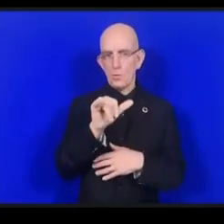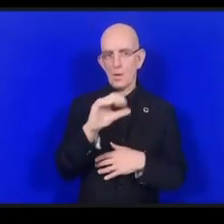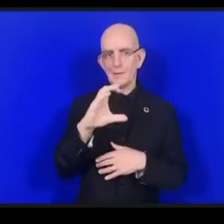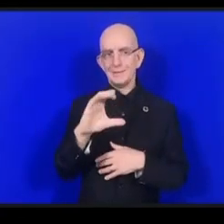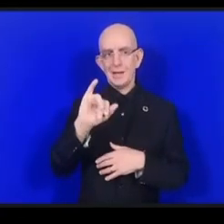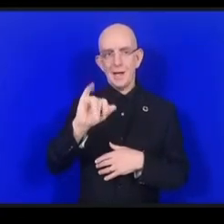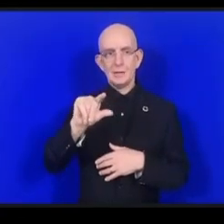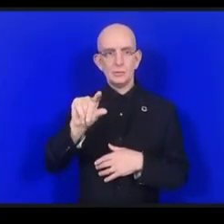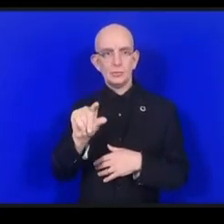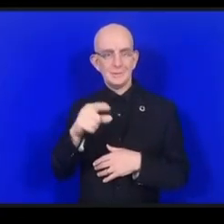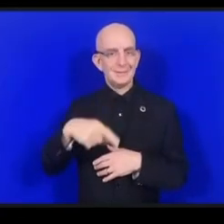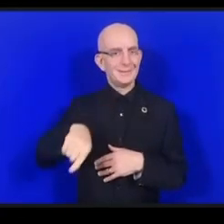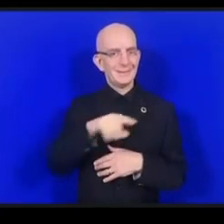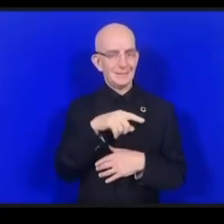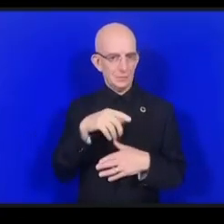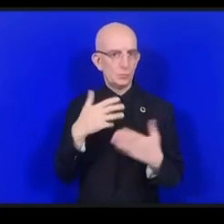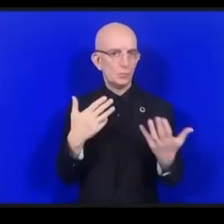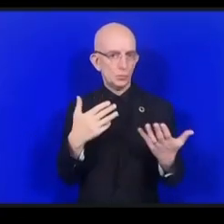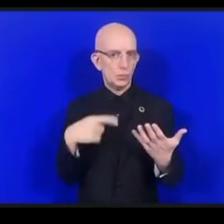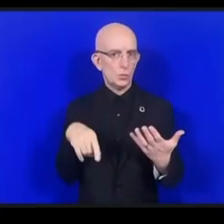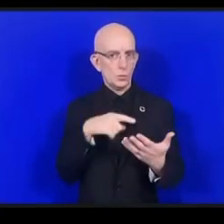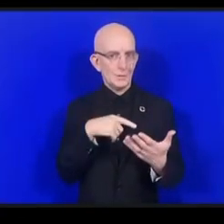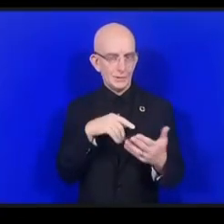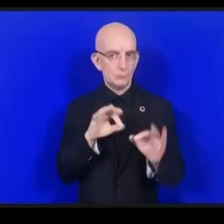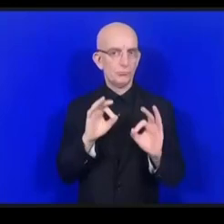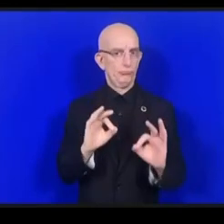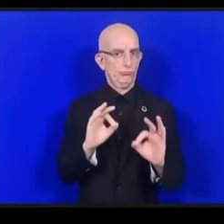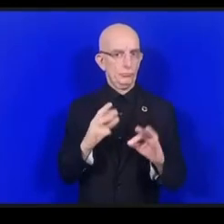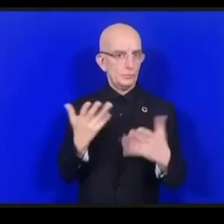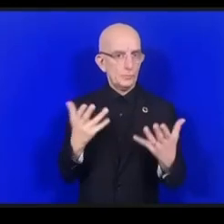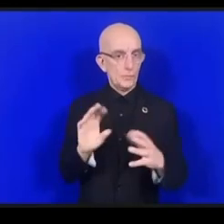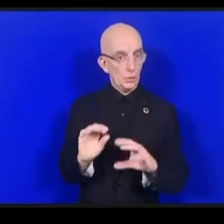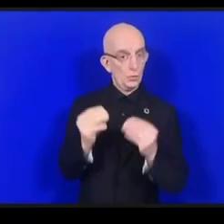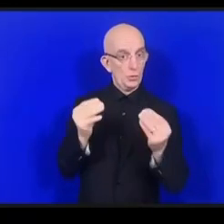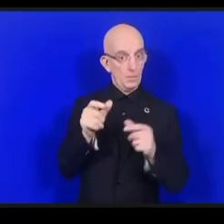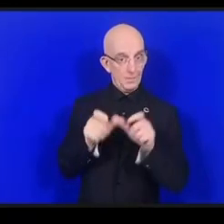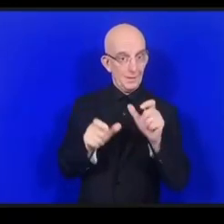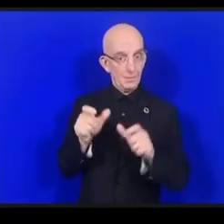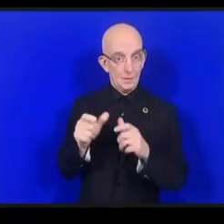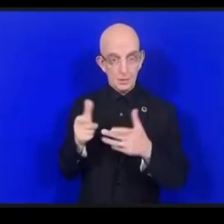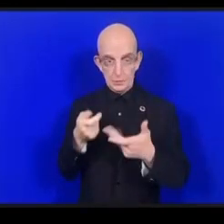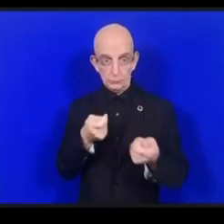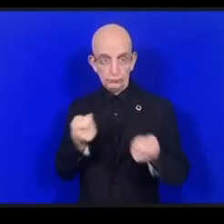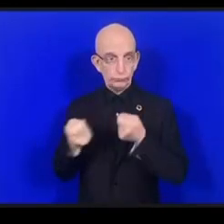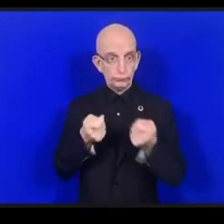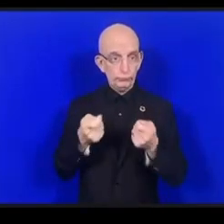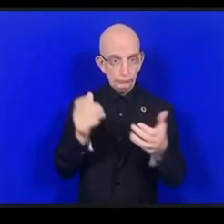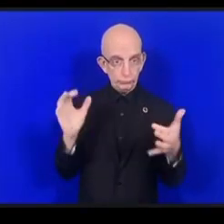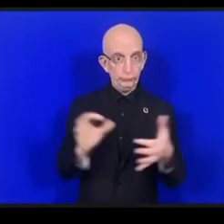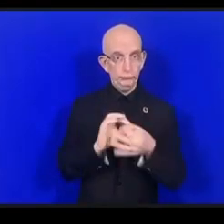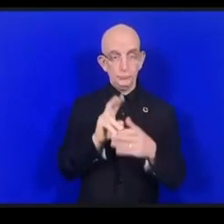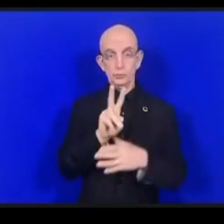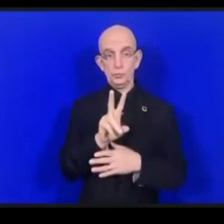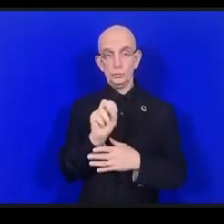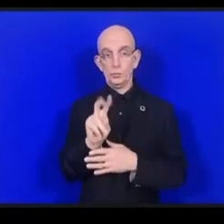تؤثر عليهم وكيف تقوم بجمع بياناتهم نحن في